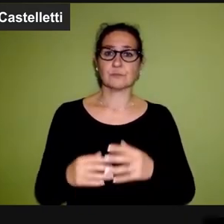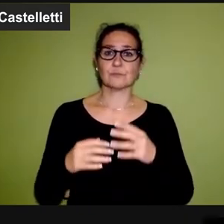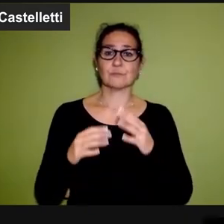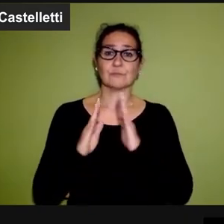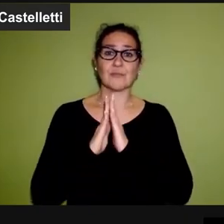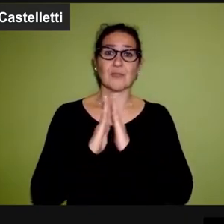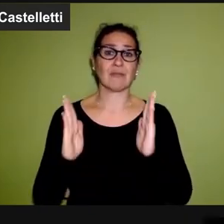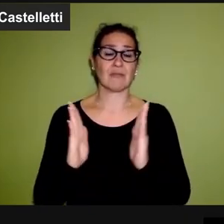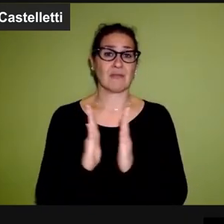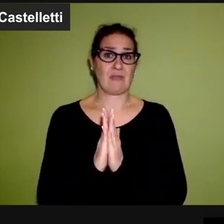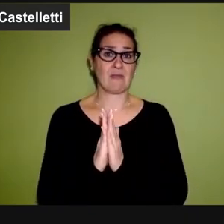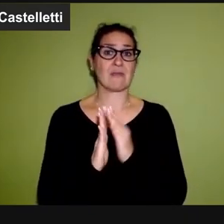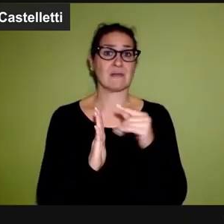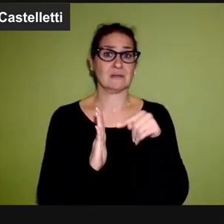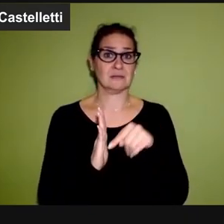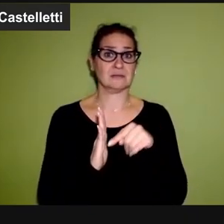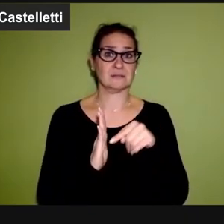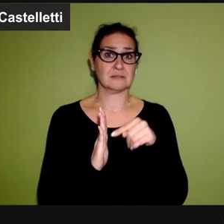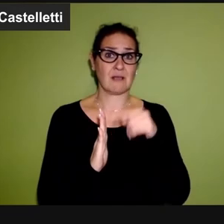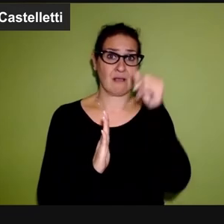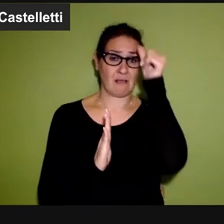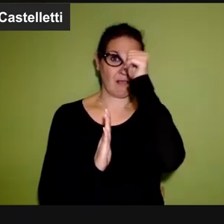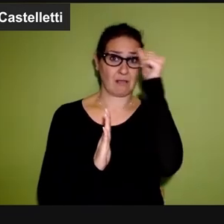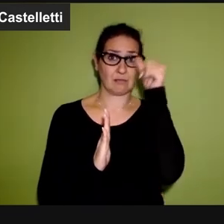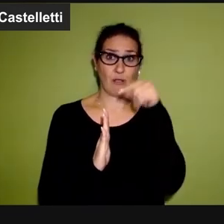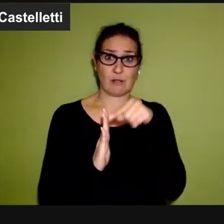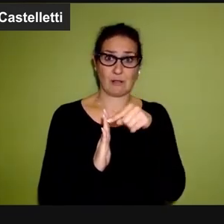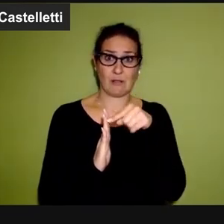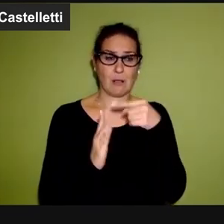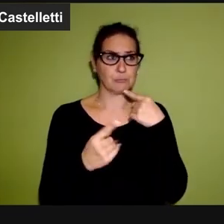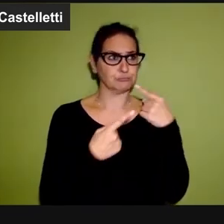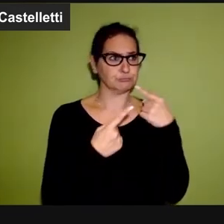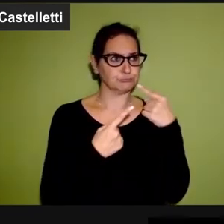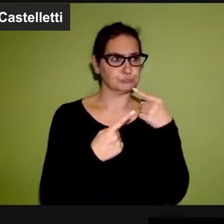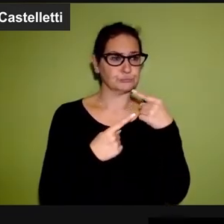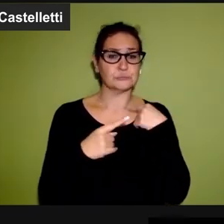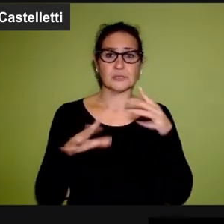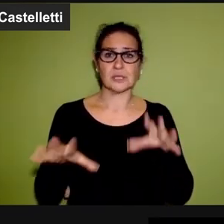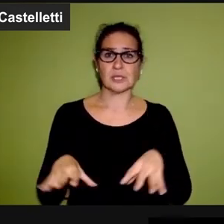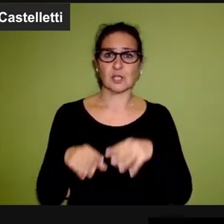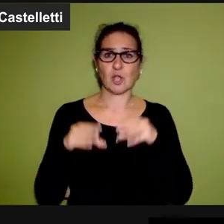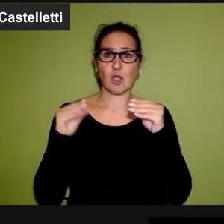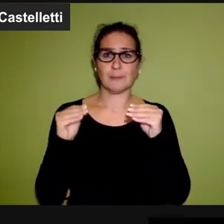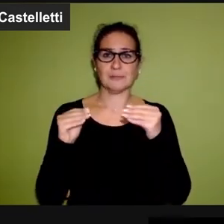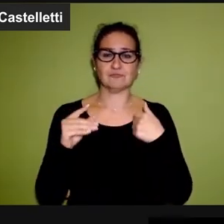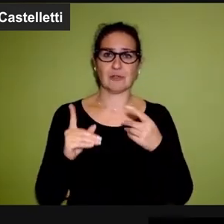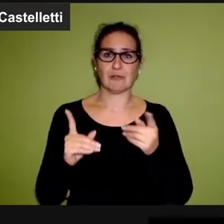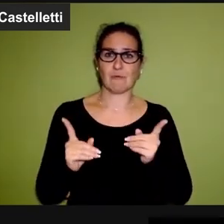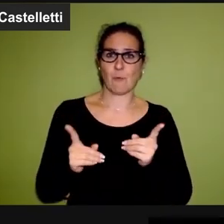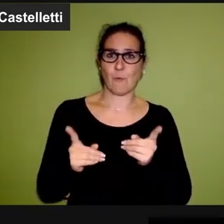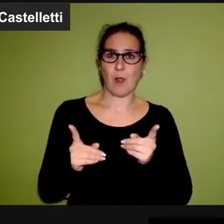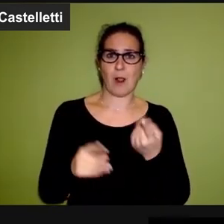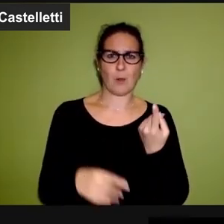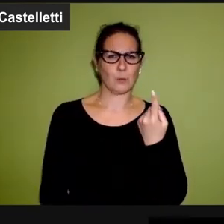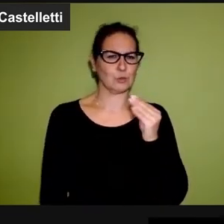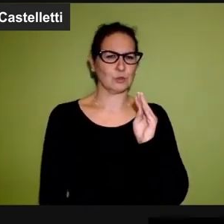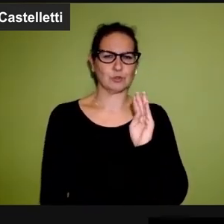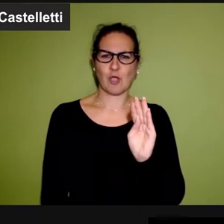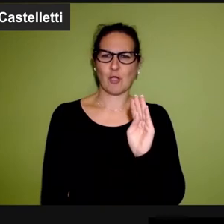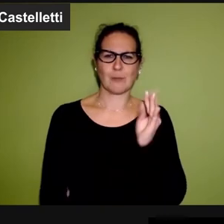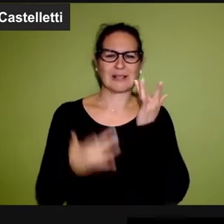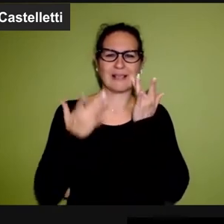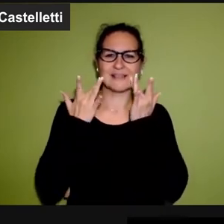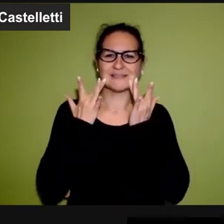della gerarchia cattolica ho iniziato le discussioni sempre